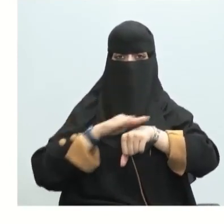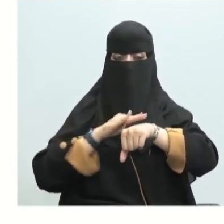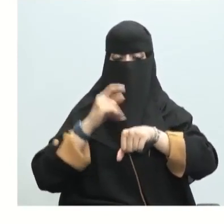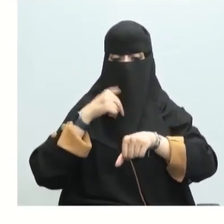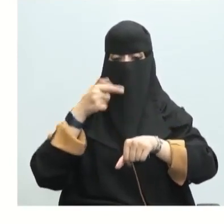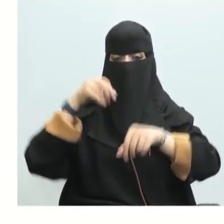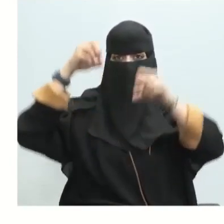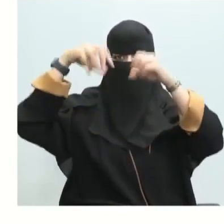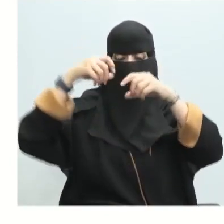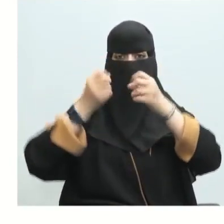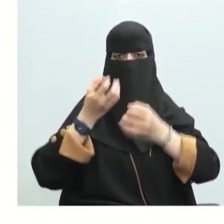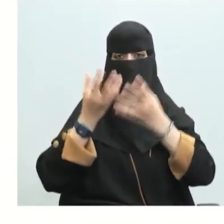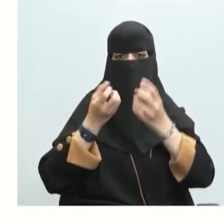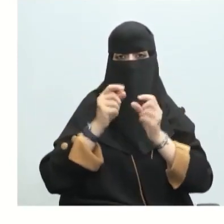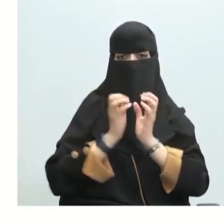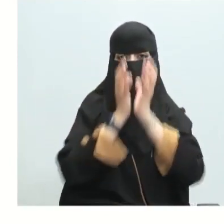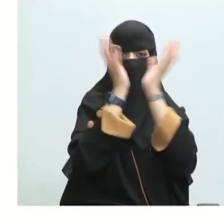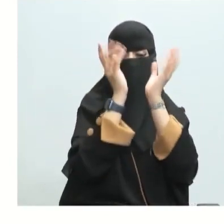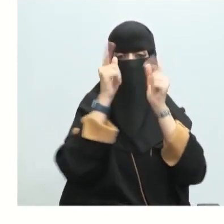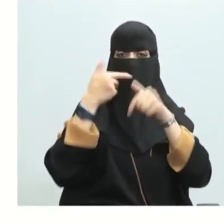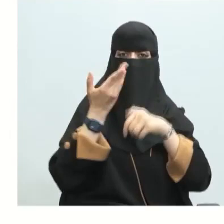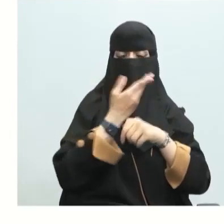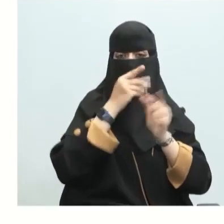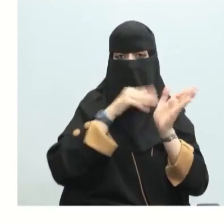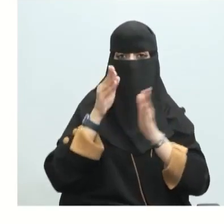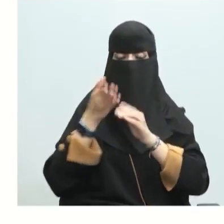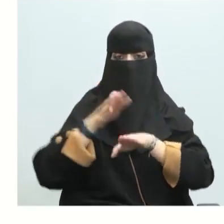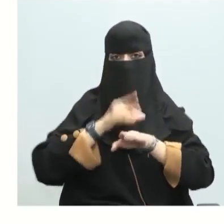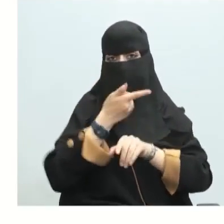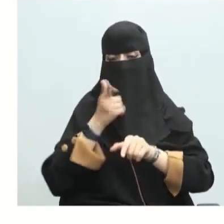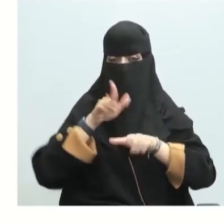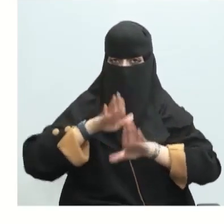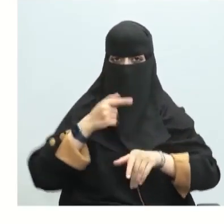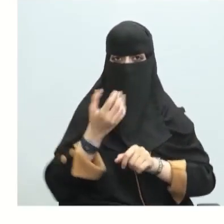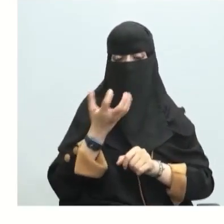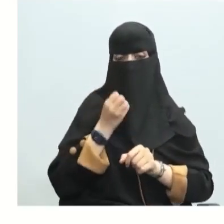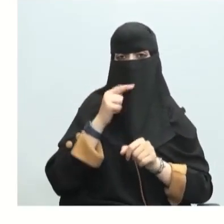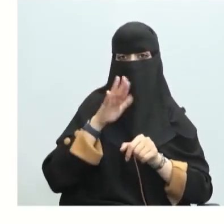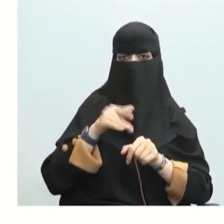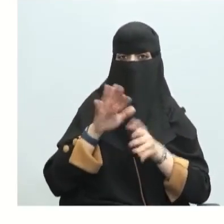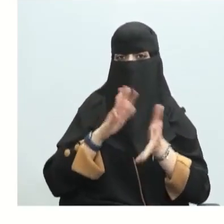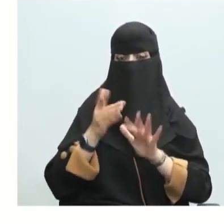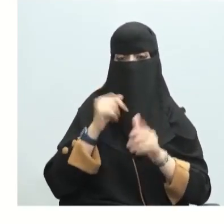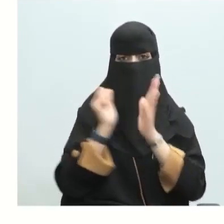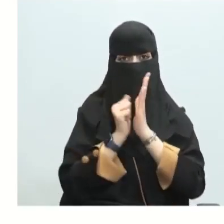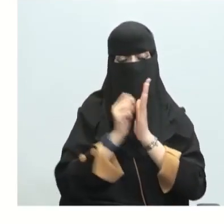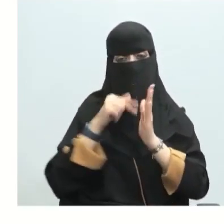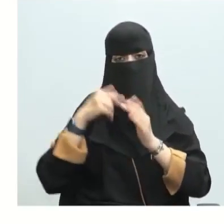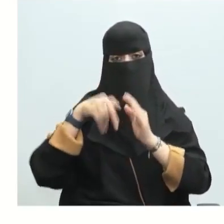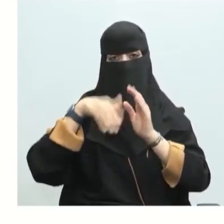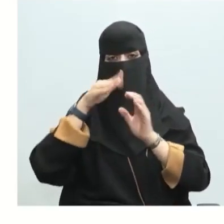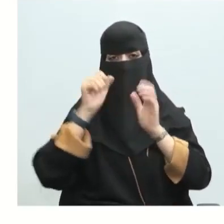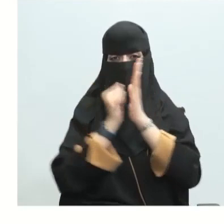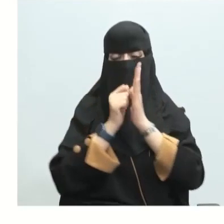بالأشجار فأكيد أنه سيؤثر عليها وعلى أيضا الممتلكات يقصد فيها بعض المنازل مثلا الخشبية